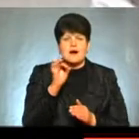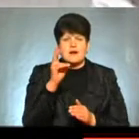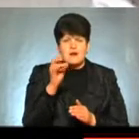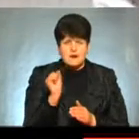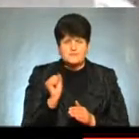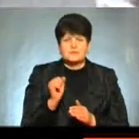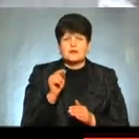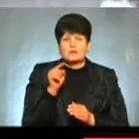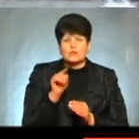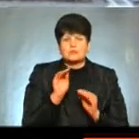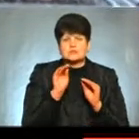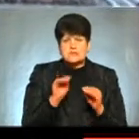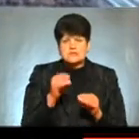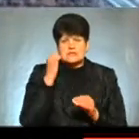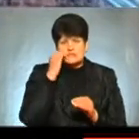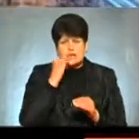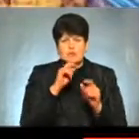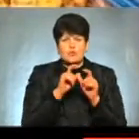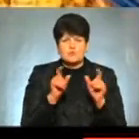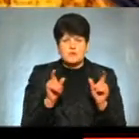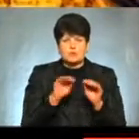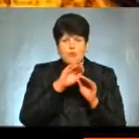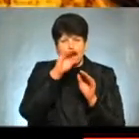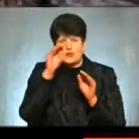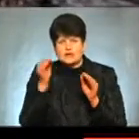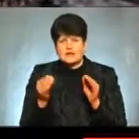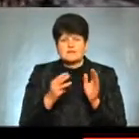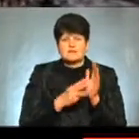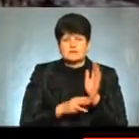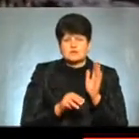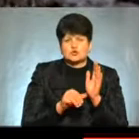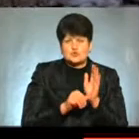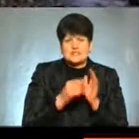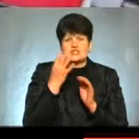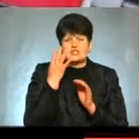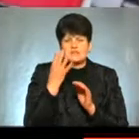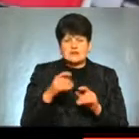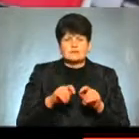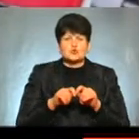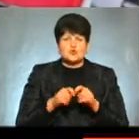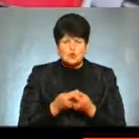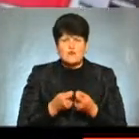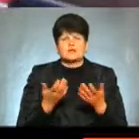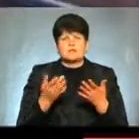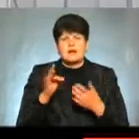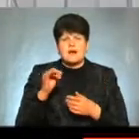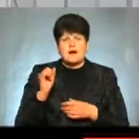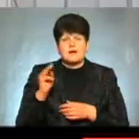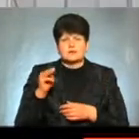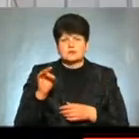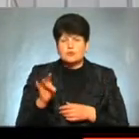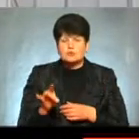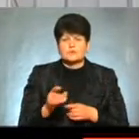форму має Розмістили його над старим об'єктом укриття, що звели 86-го над четвертим зруйнованим ректором Чорнобильської атомної електростанції